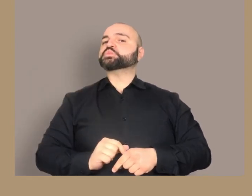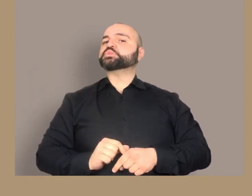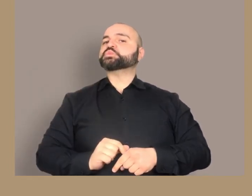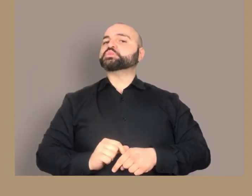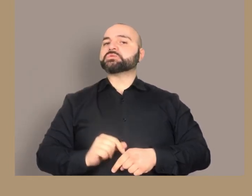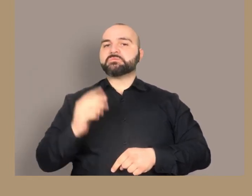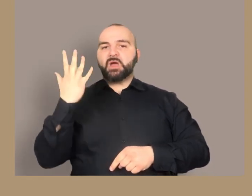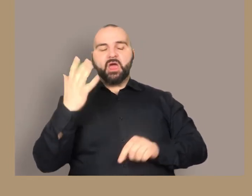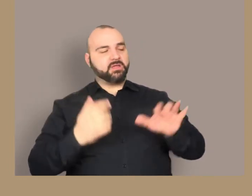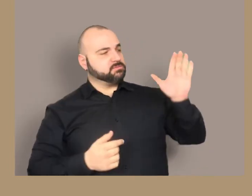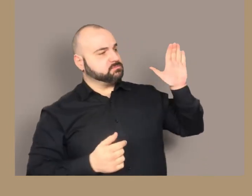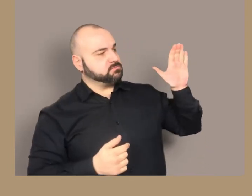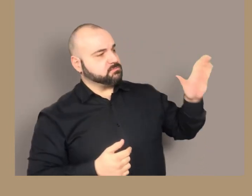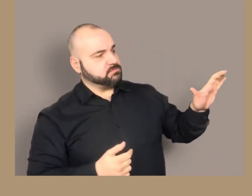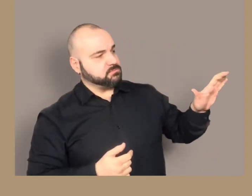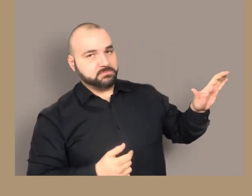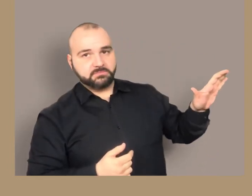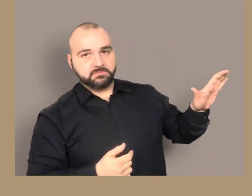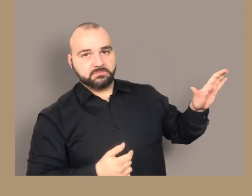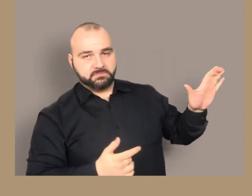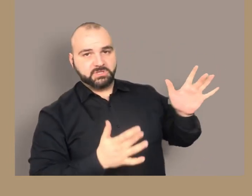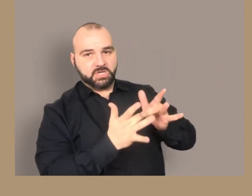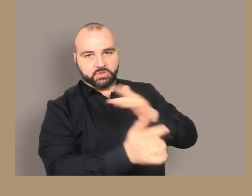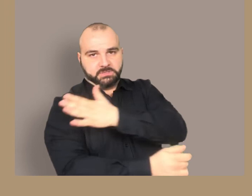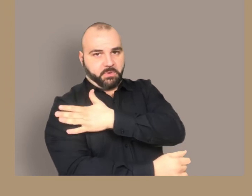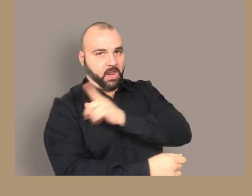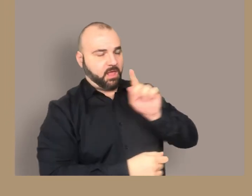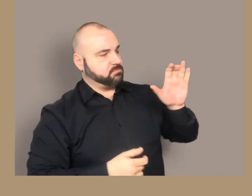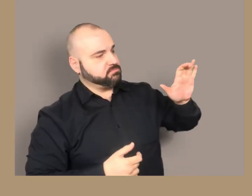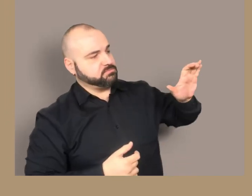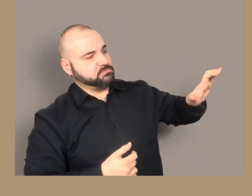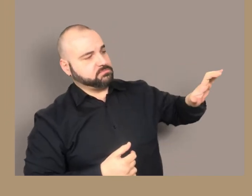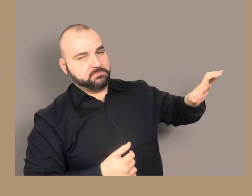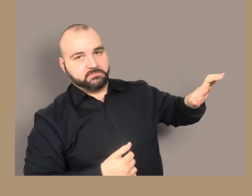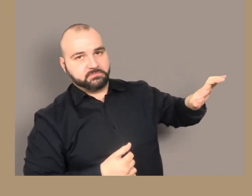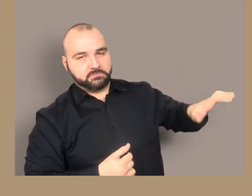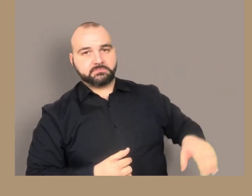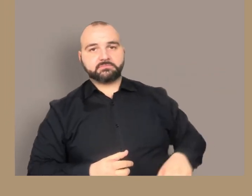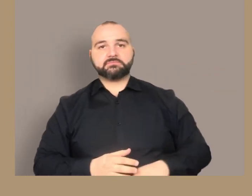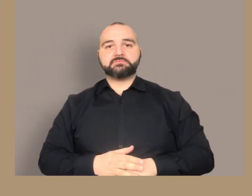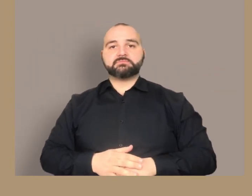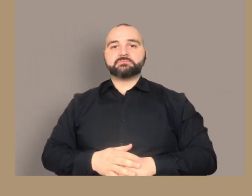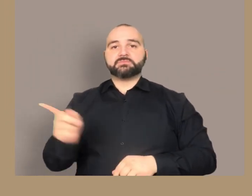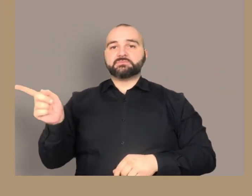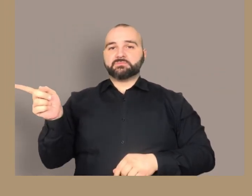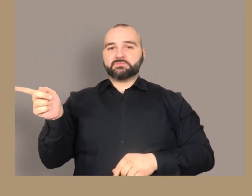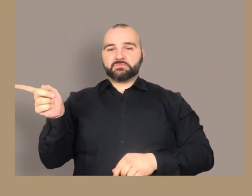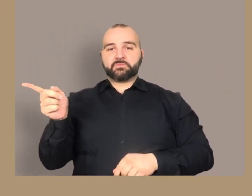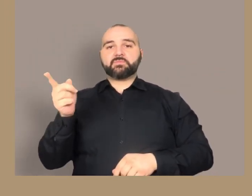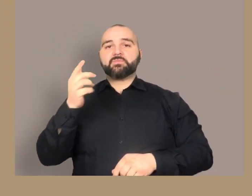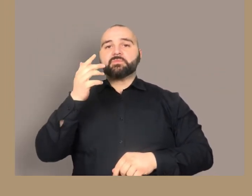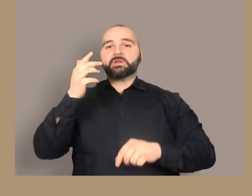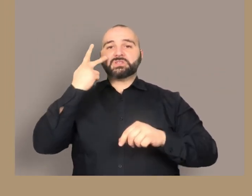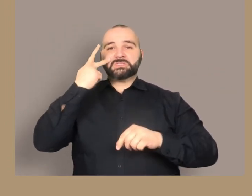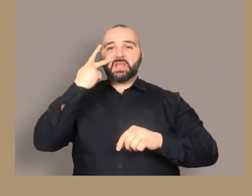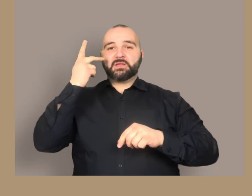per chi guarda, un uomo con il volto pieno di rughe, il naso diritto e le labbra all'ingiù, poggia la mano destra